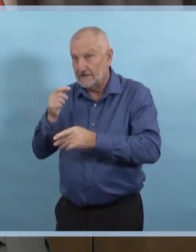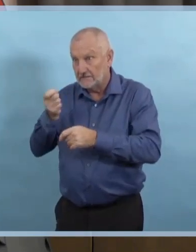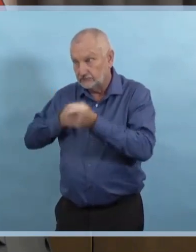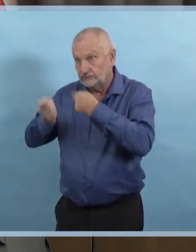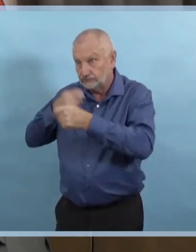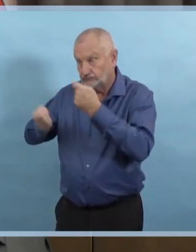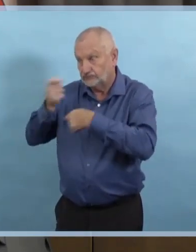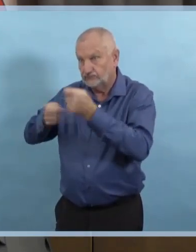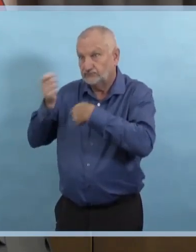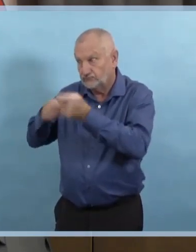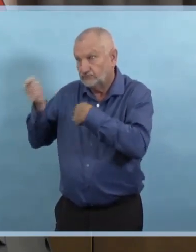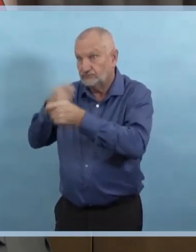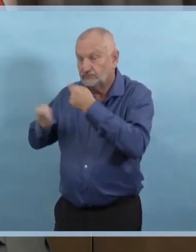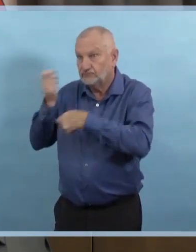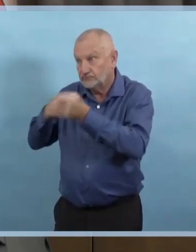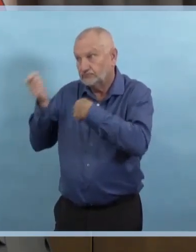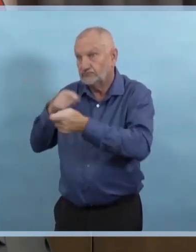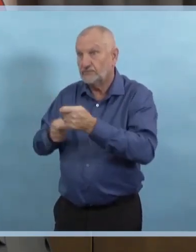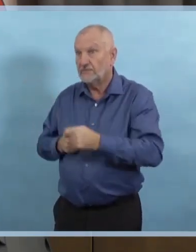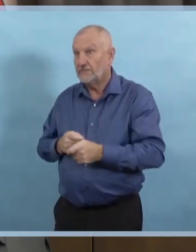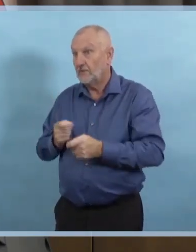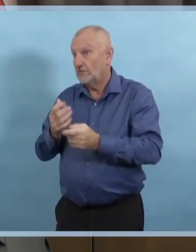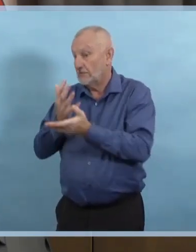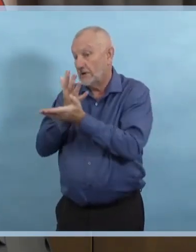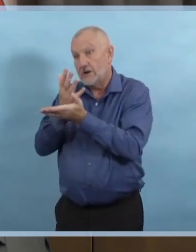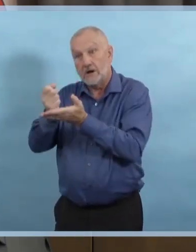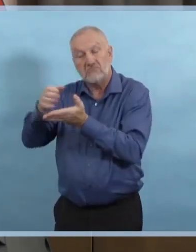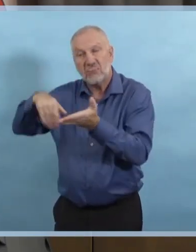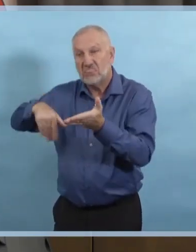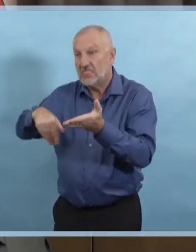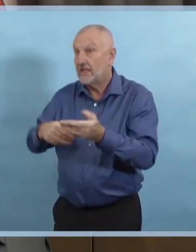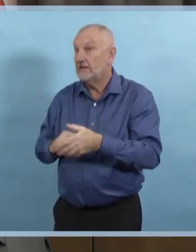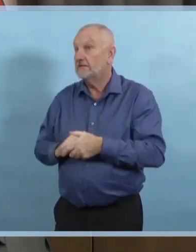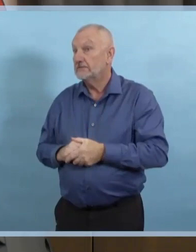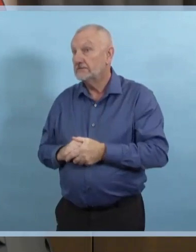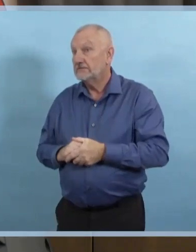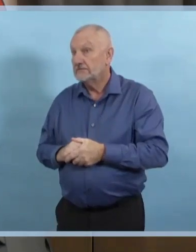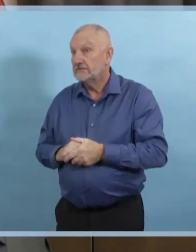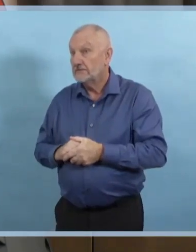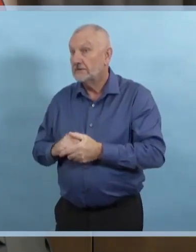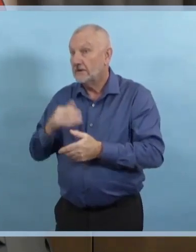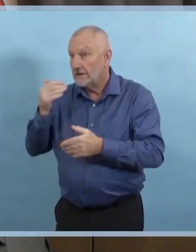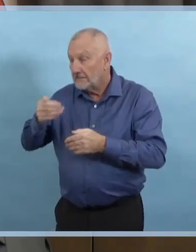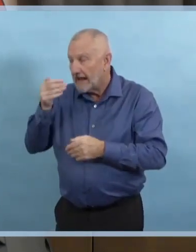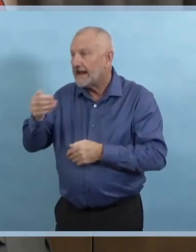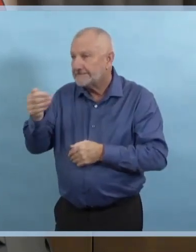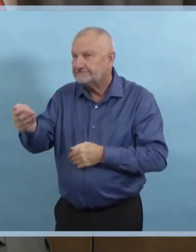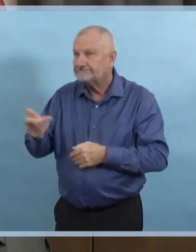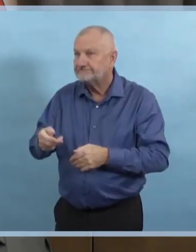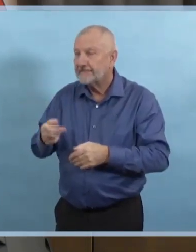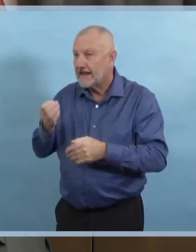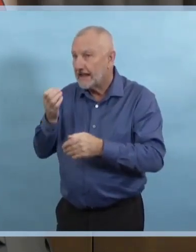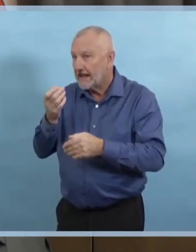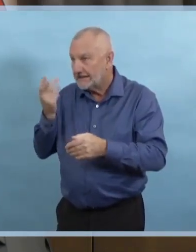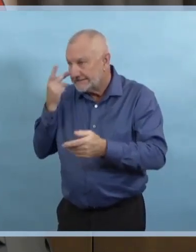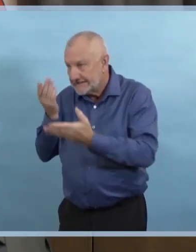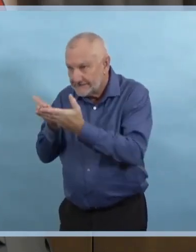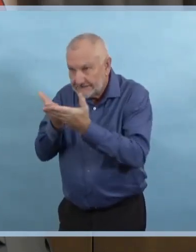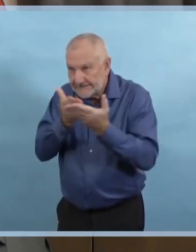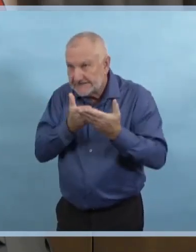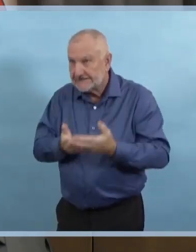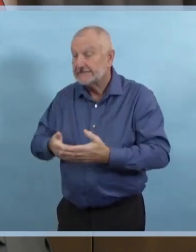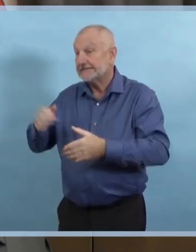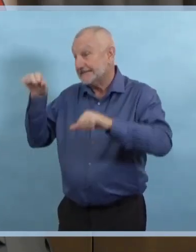les preuves et les données scientifiques probantes. Nous suivons les directives de notre équipe de prévention et de contrôle de l